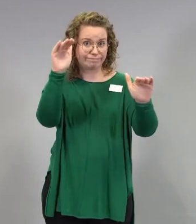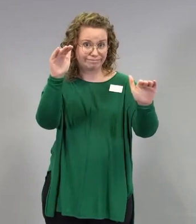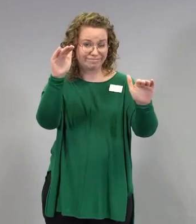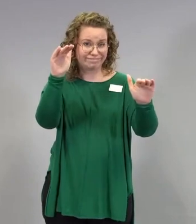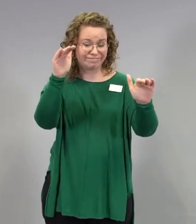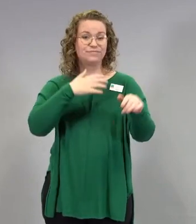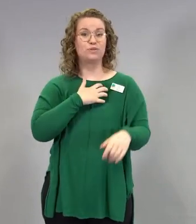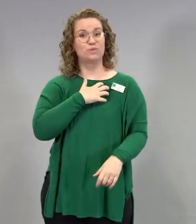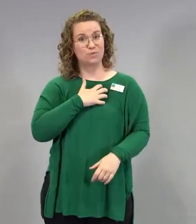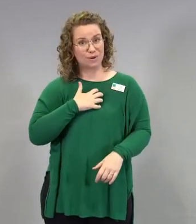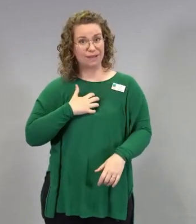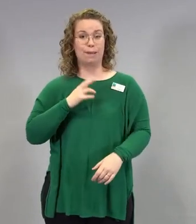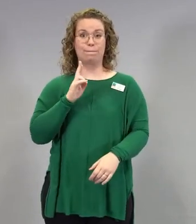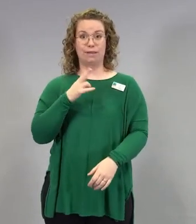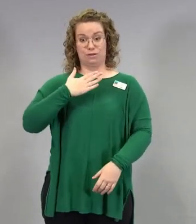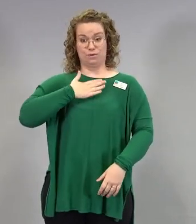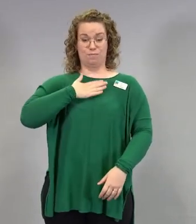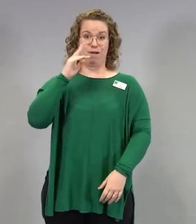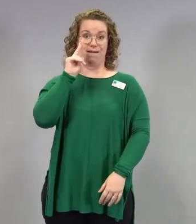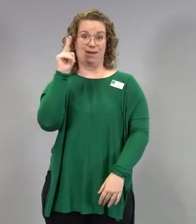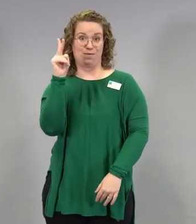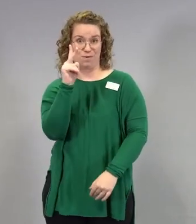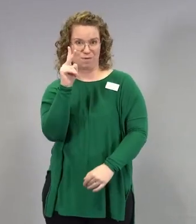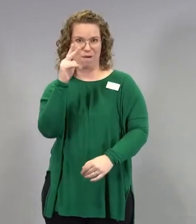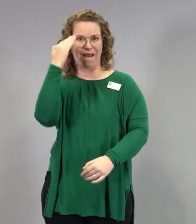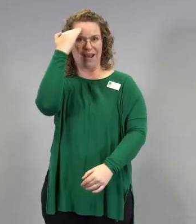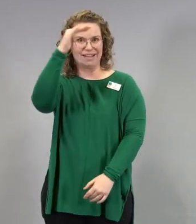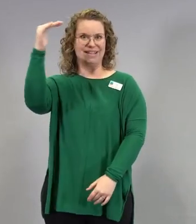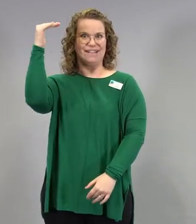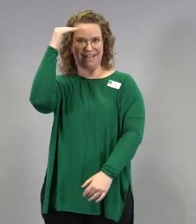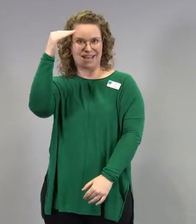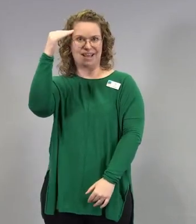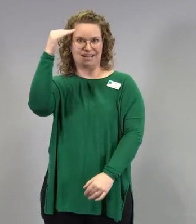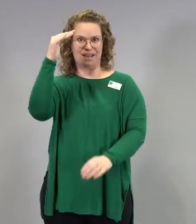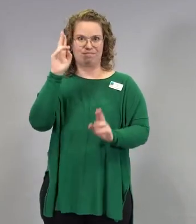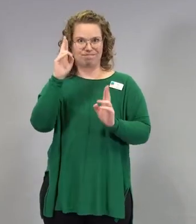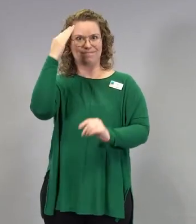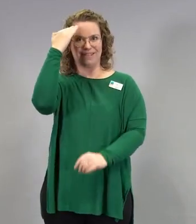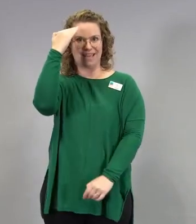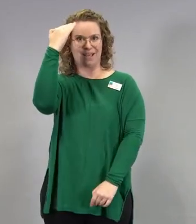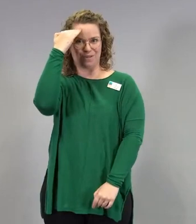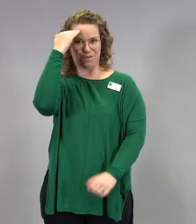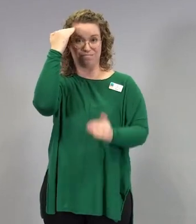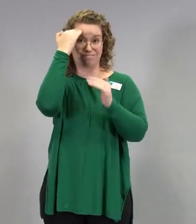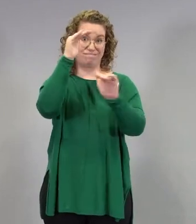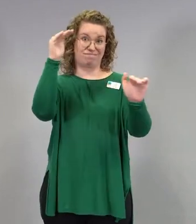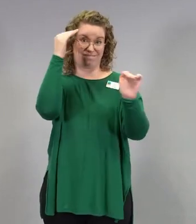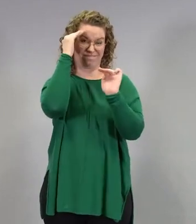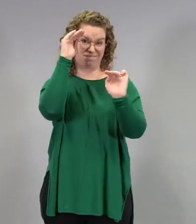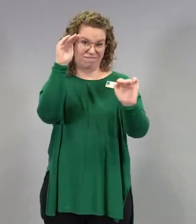näkemyksestä, mikä meillä täällä on, ja siitä tieteellisestä tiedosta, joka on olemassa.